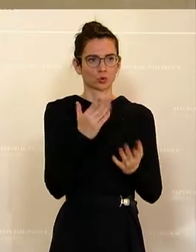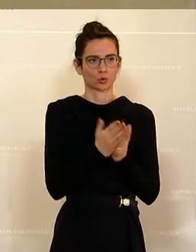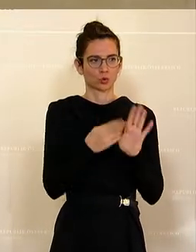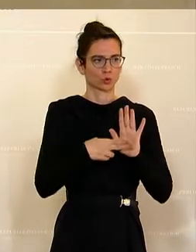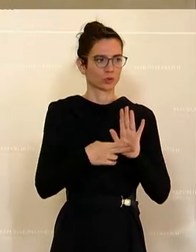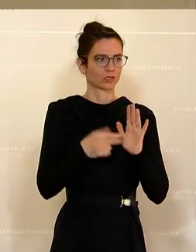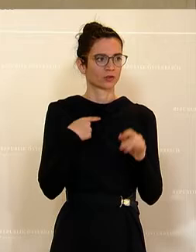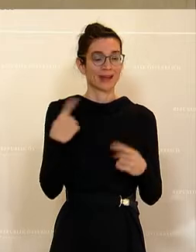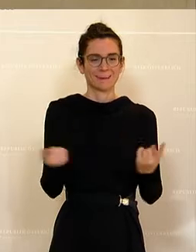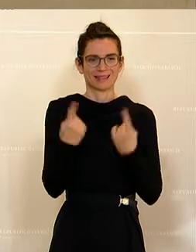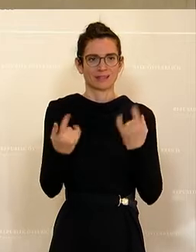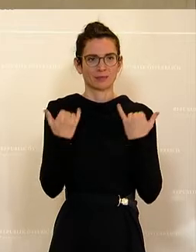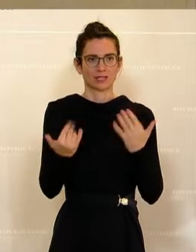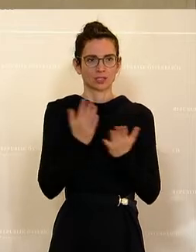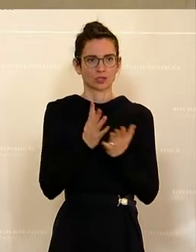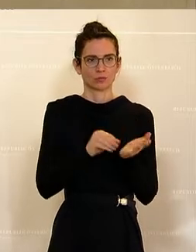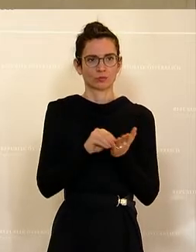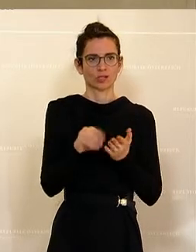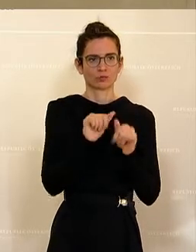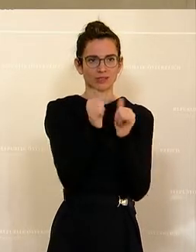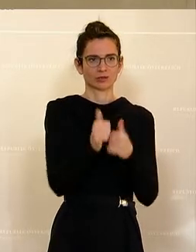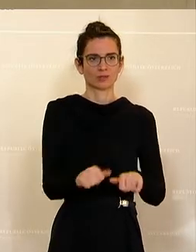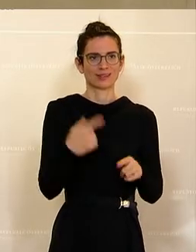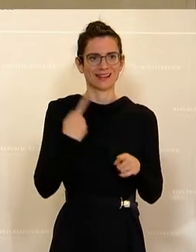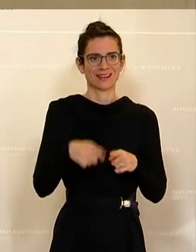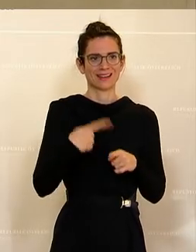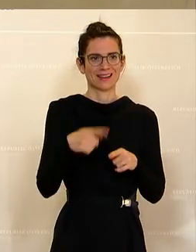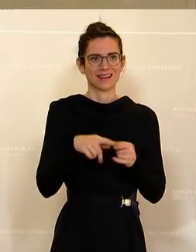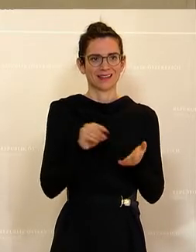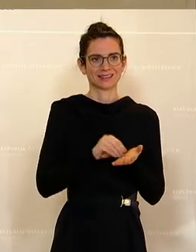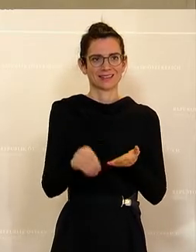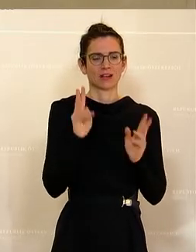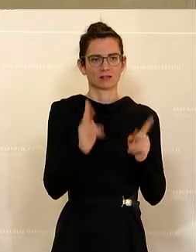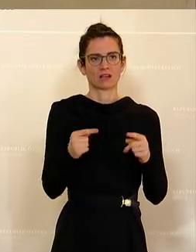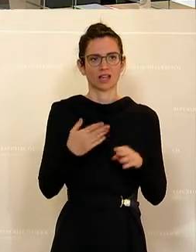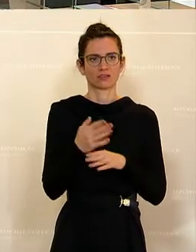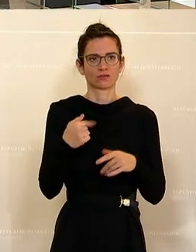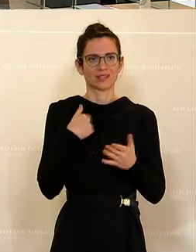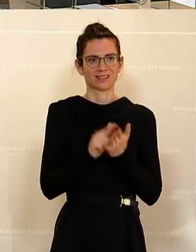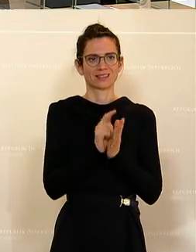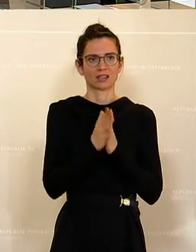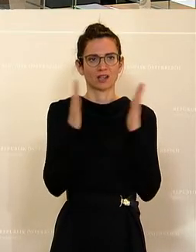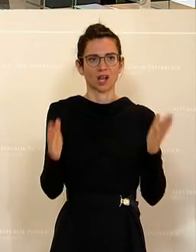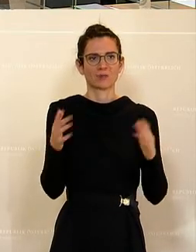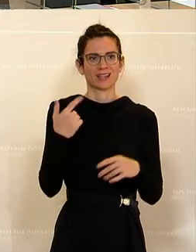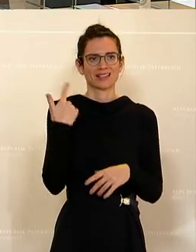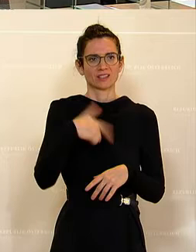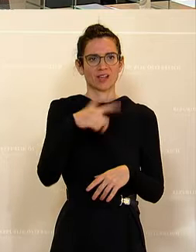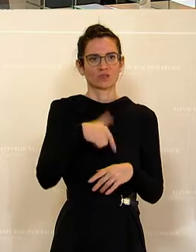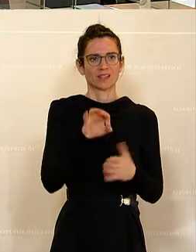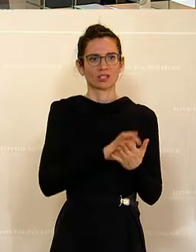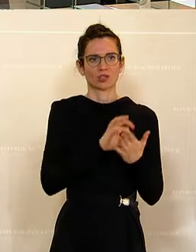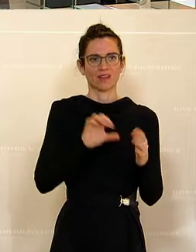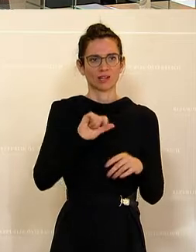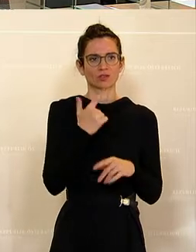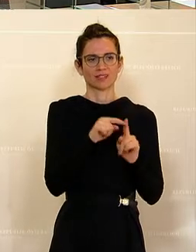jetzt bereits in einem Auszahlungsmodell der Ratenzahlung sind, können für den Zeitraum von 22. November 2021